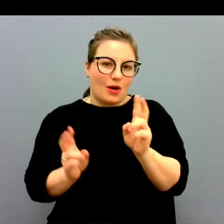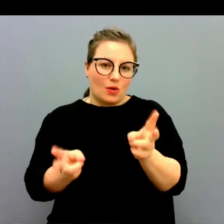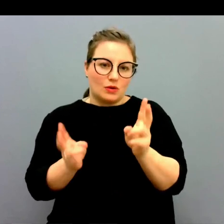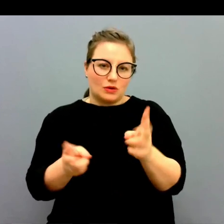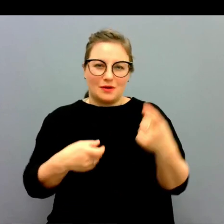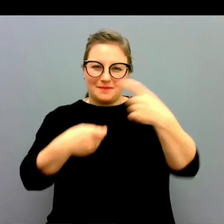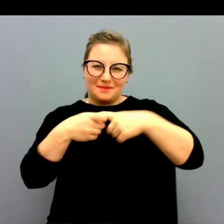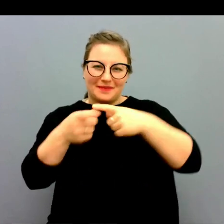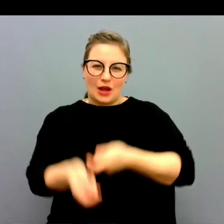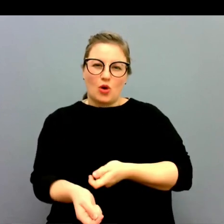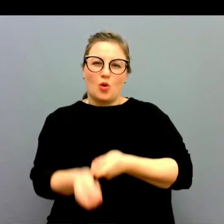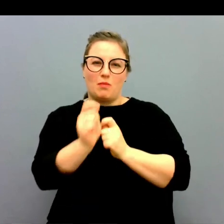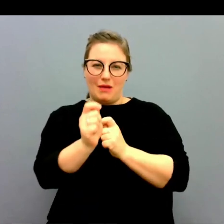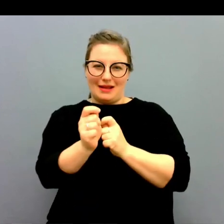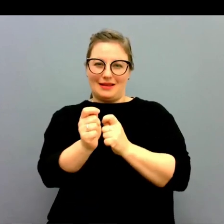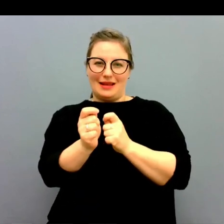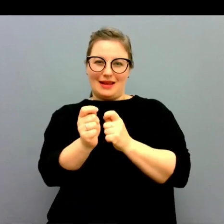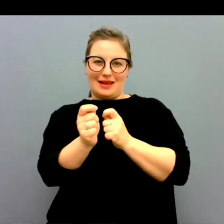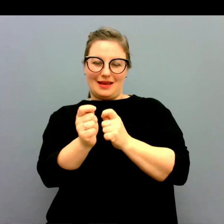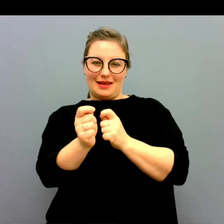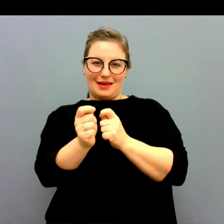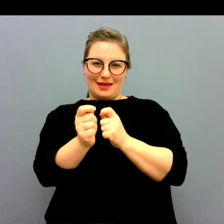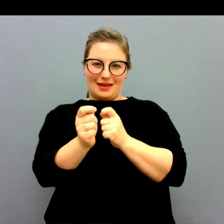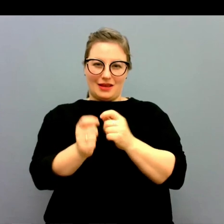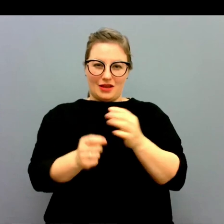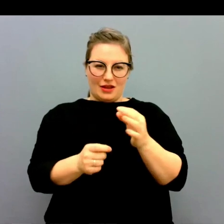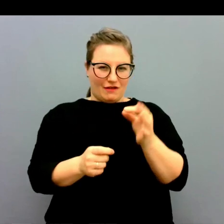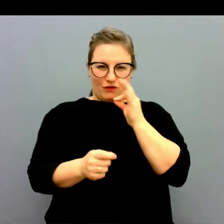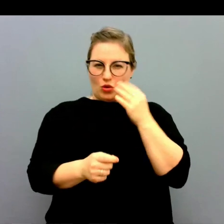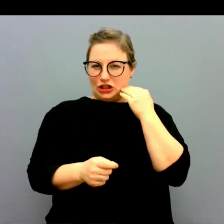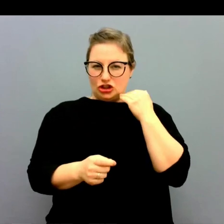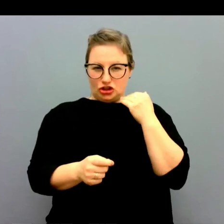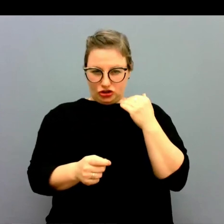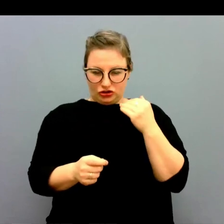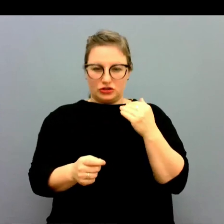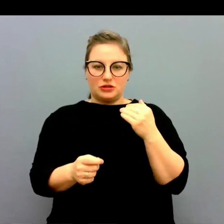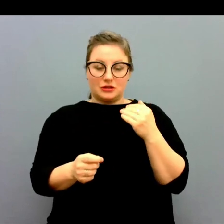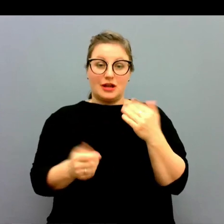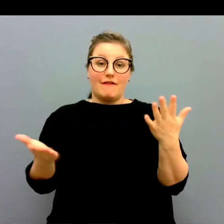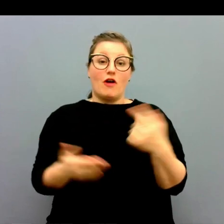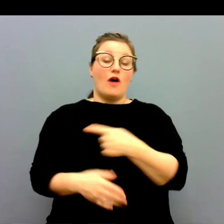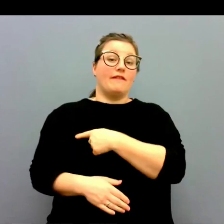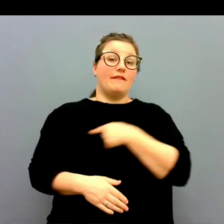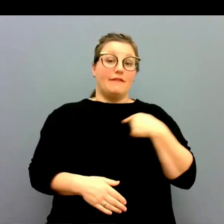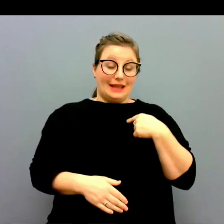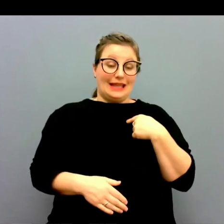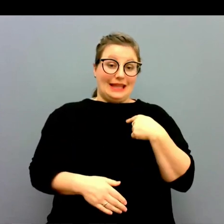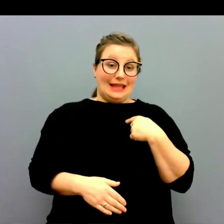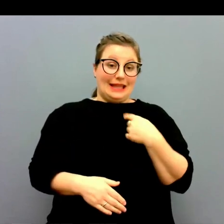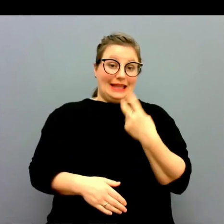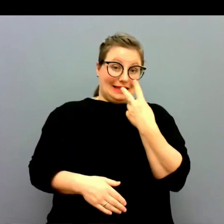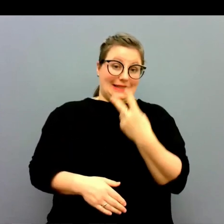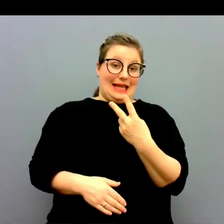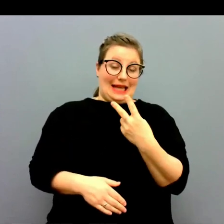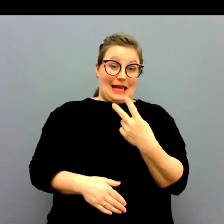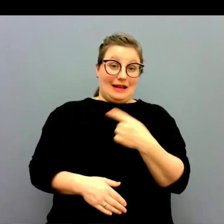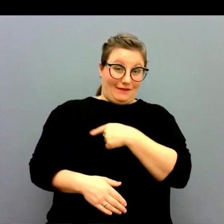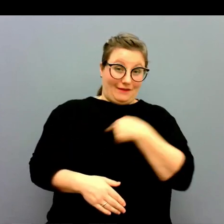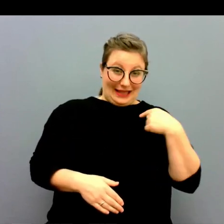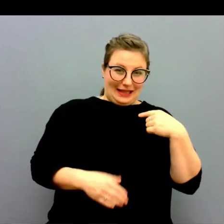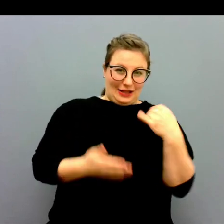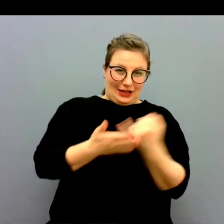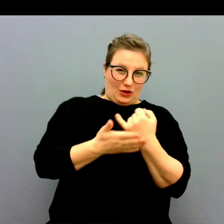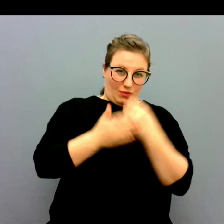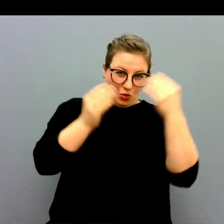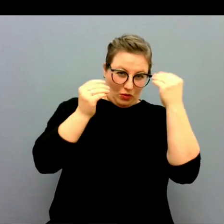också det här med upphandlingarna som var frågade alldeles nyss. Och det vi kan se från utbildningshåll